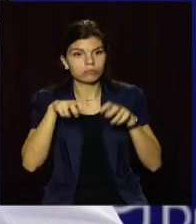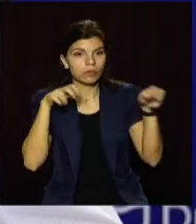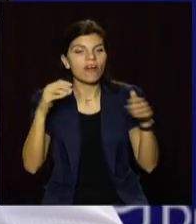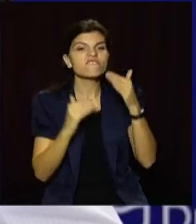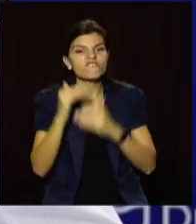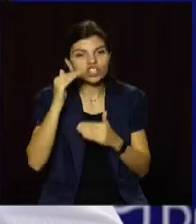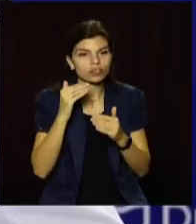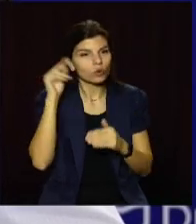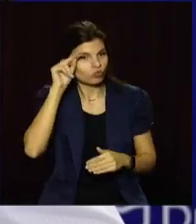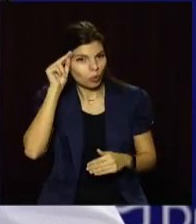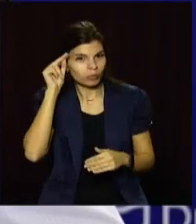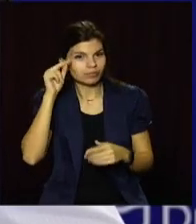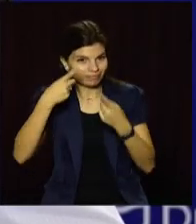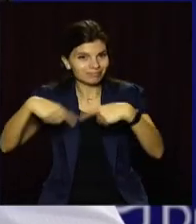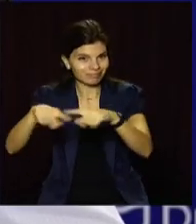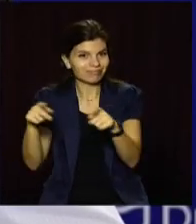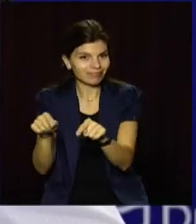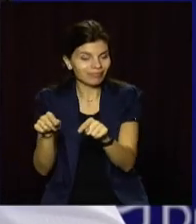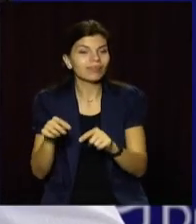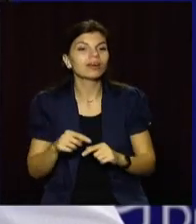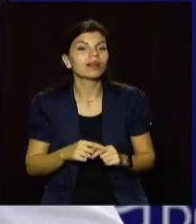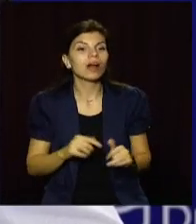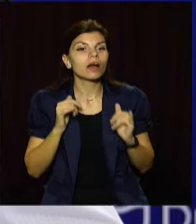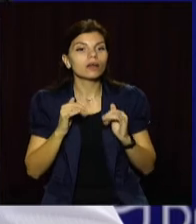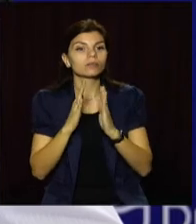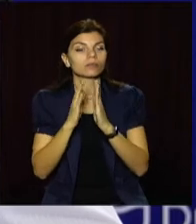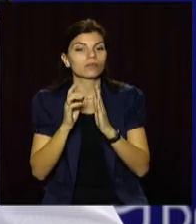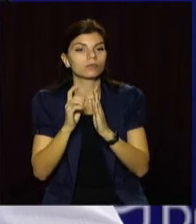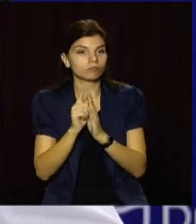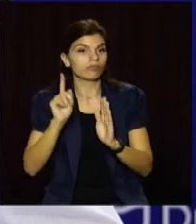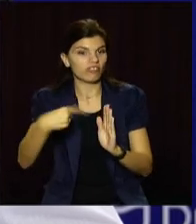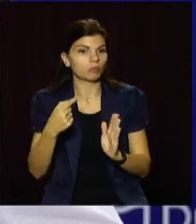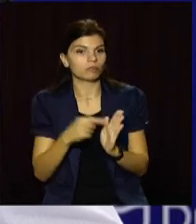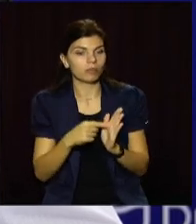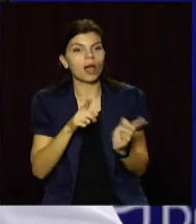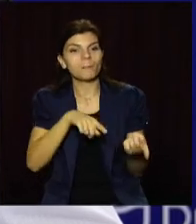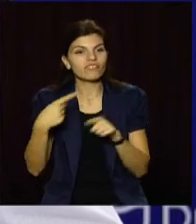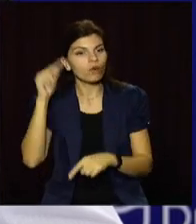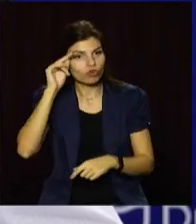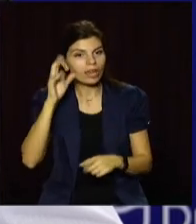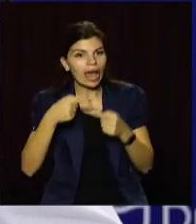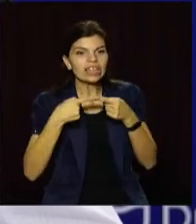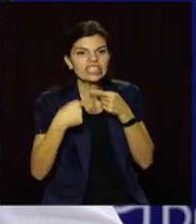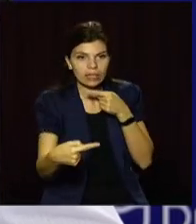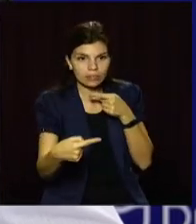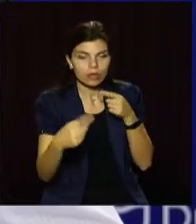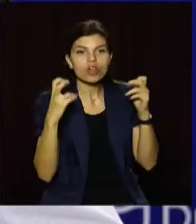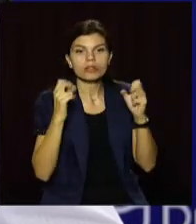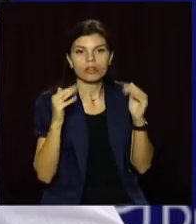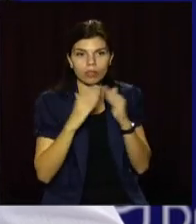вищі учбові заклади з вимогою перевести навчання в дистанційне